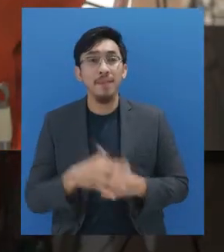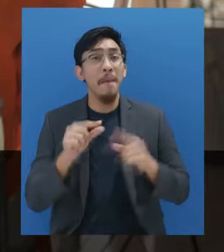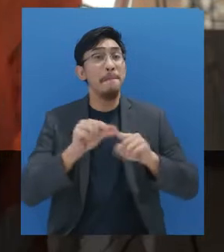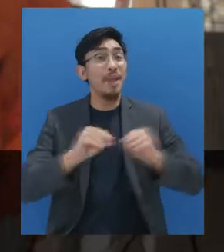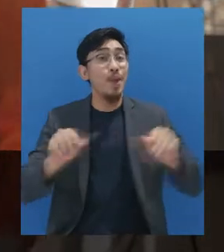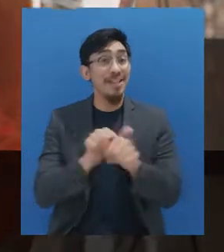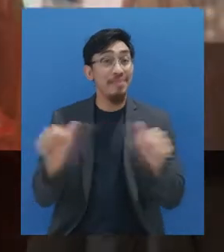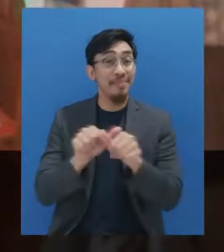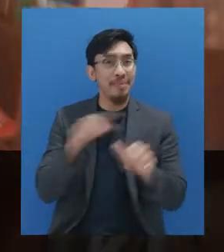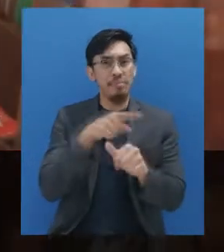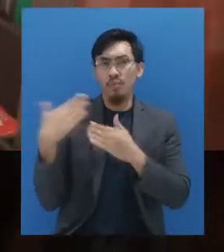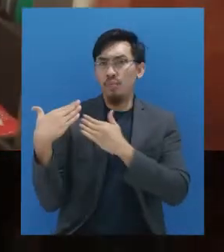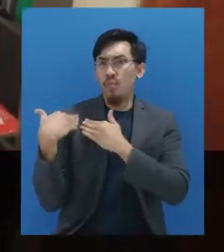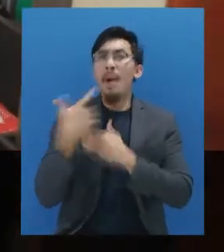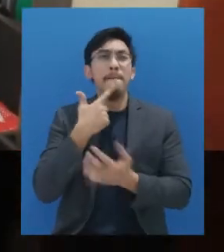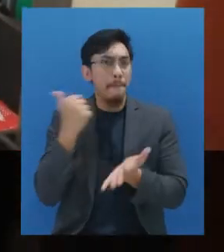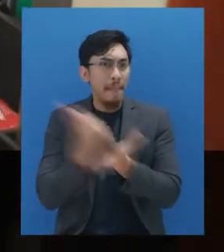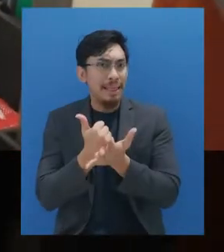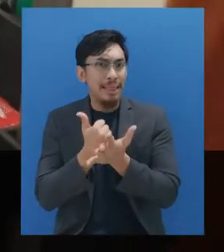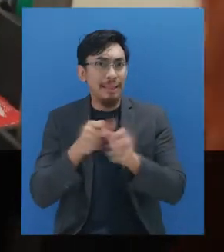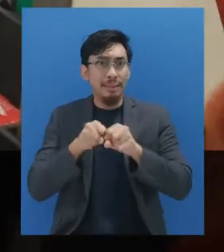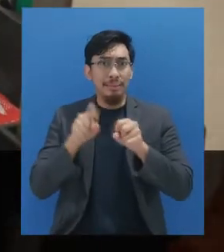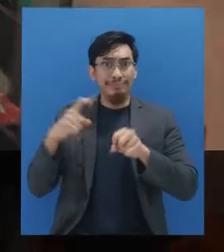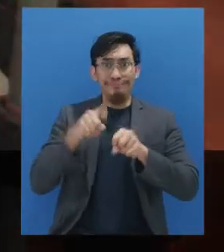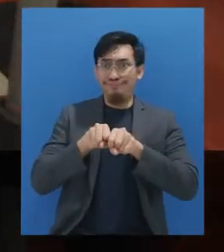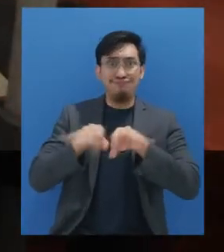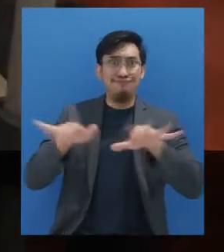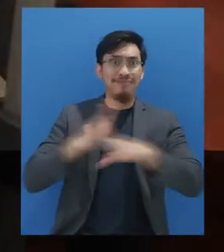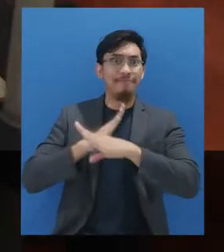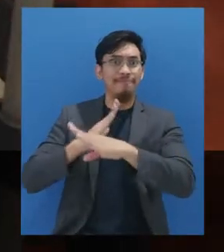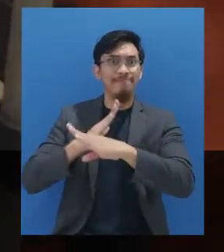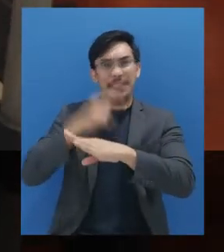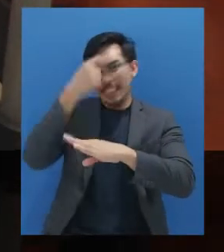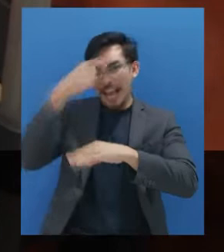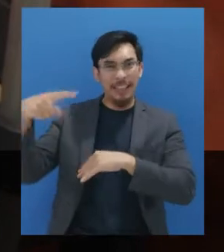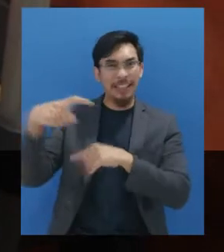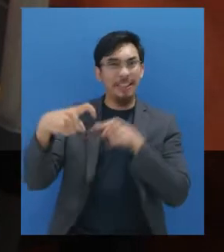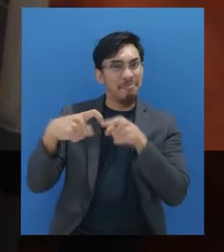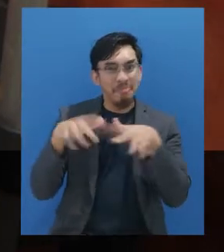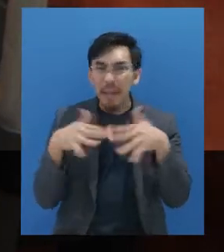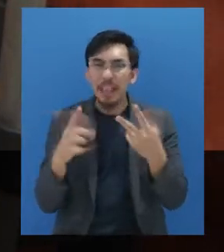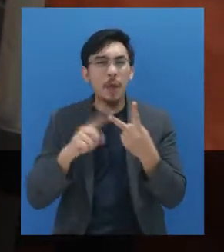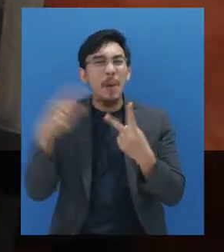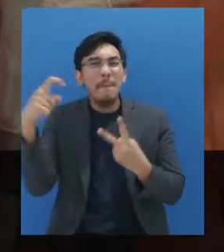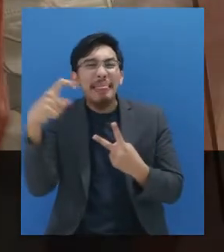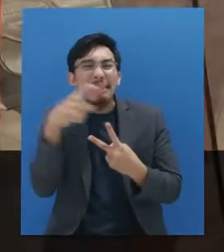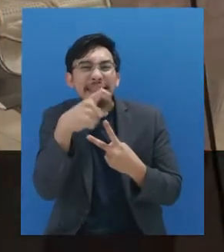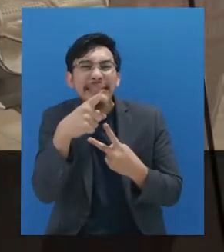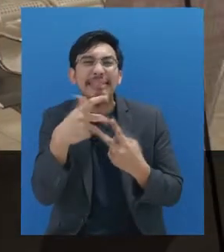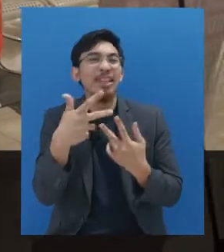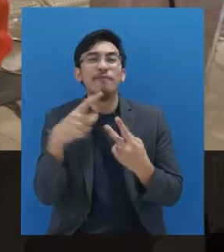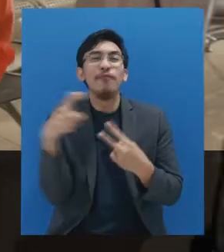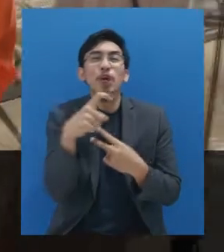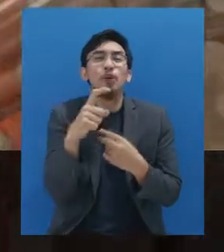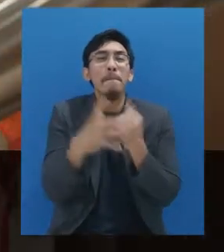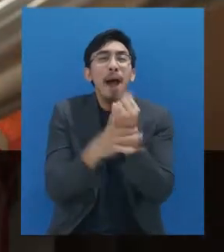Petugas kebersihan memegang peranan penting untuk memutus mata rantai penularan penyakit infeksi, baik yang disebabkan oleh bakteri